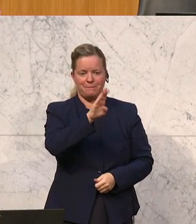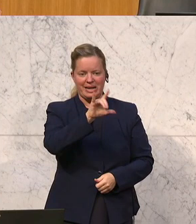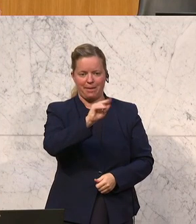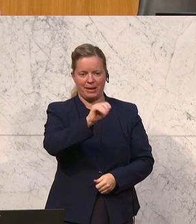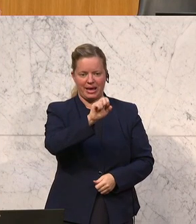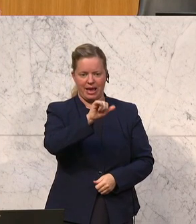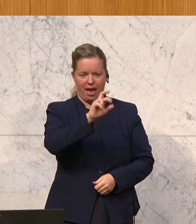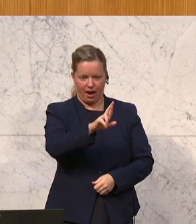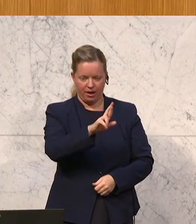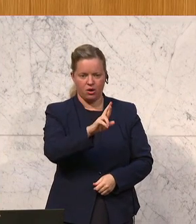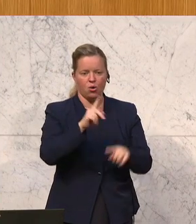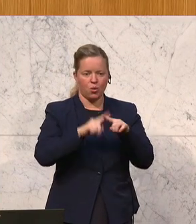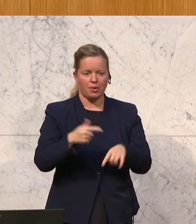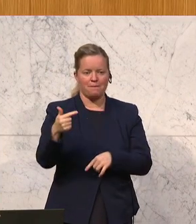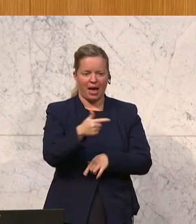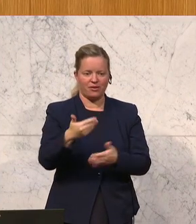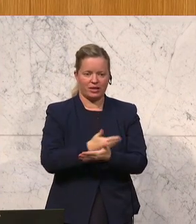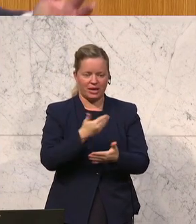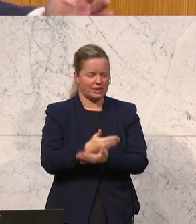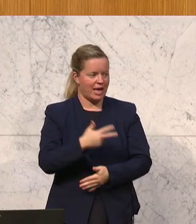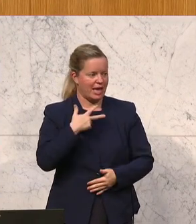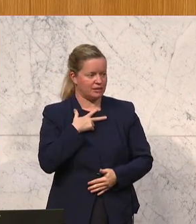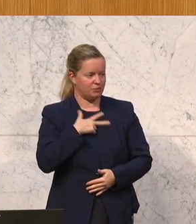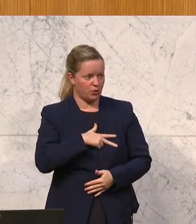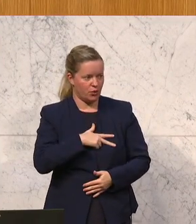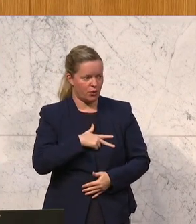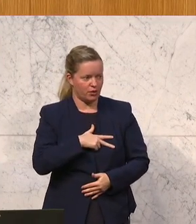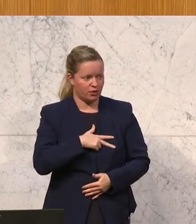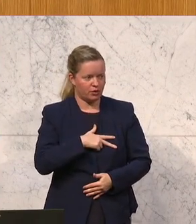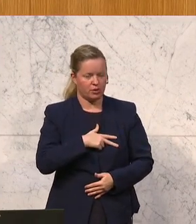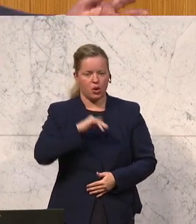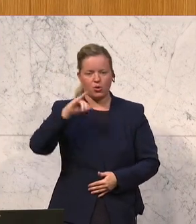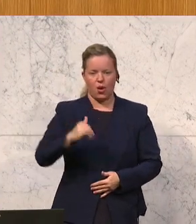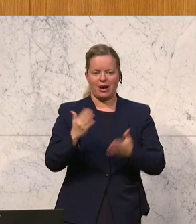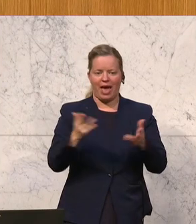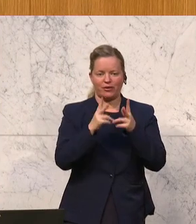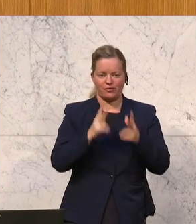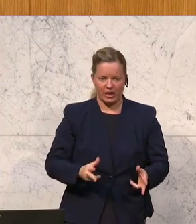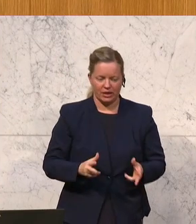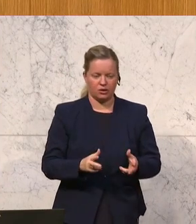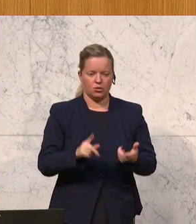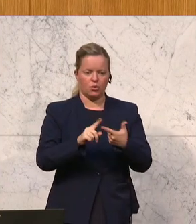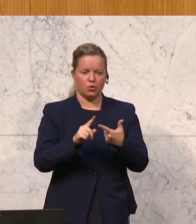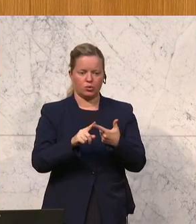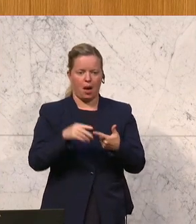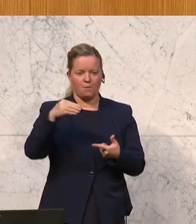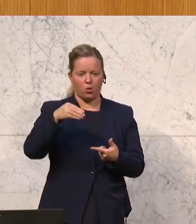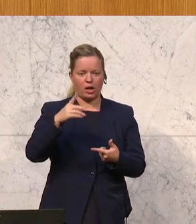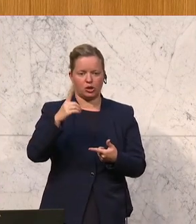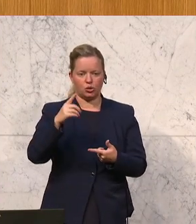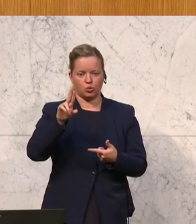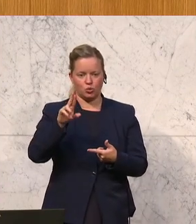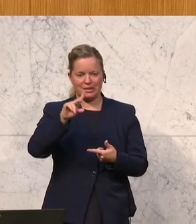den beiden Vertretern der SPÖ, beginnend mit dem Jörg Leichtfried und dann am Ende mit der Mona Dudzda,